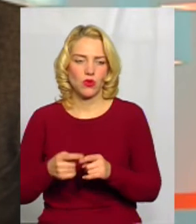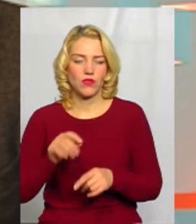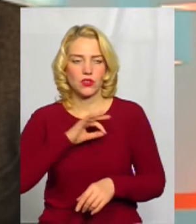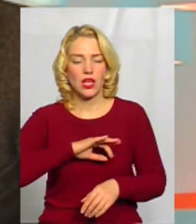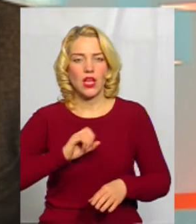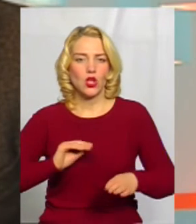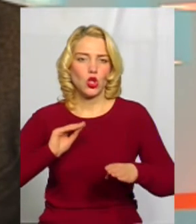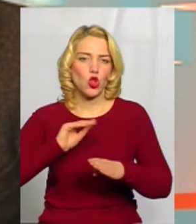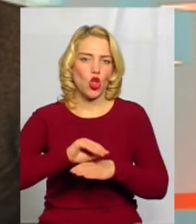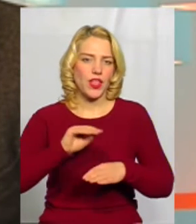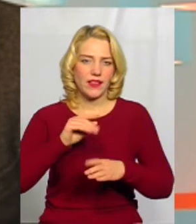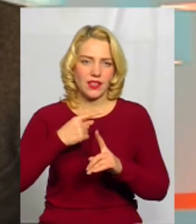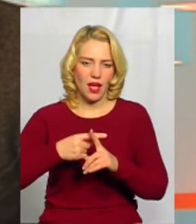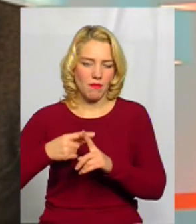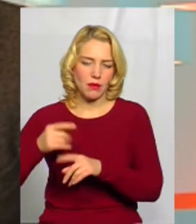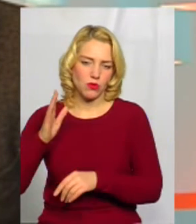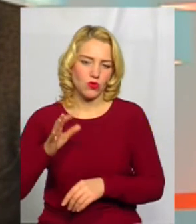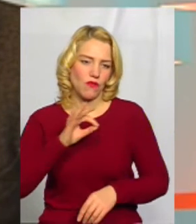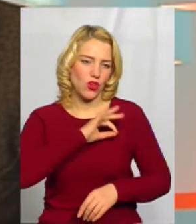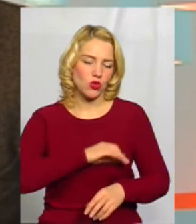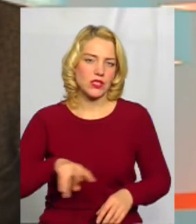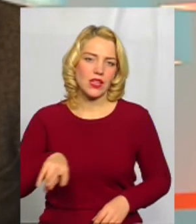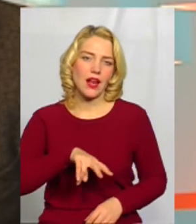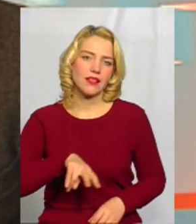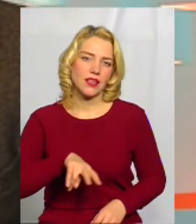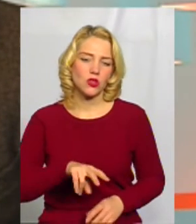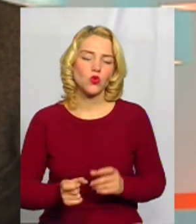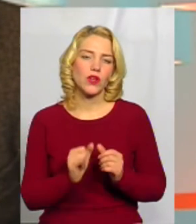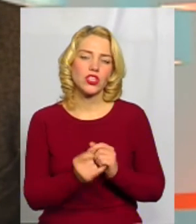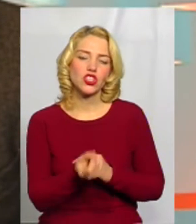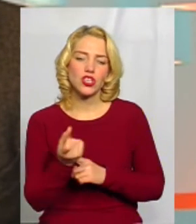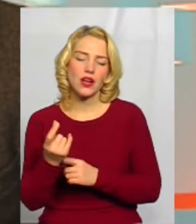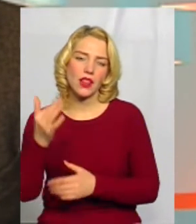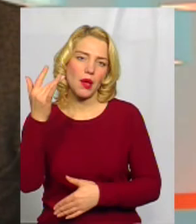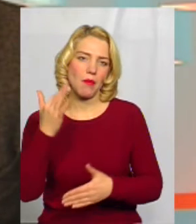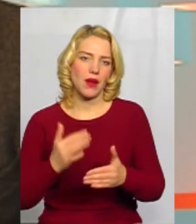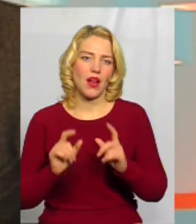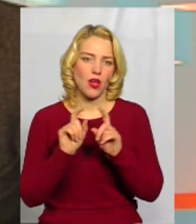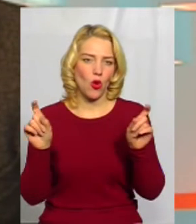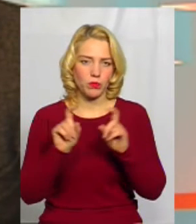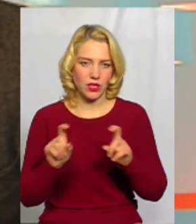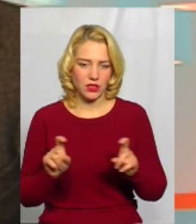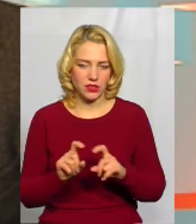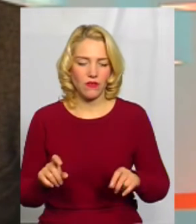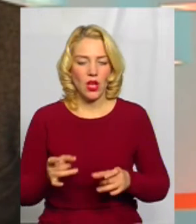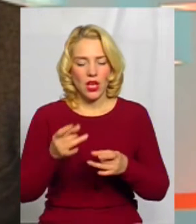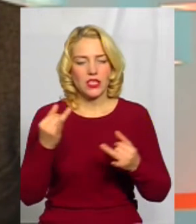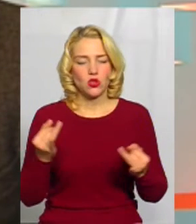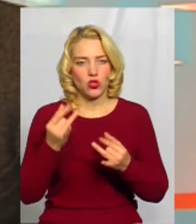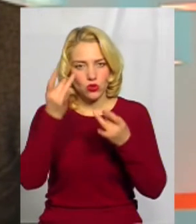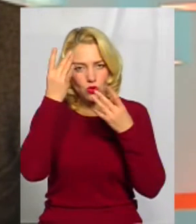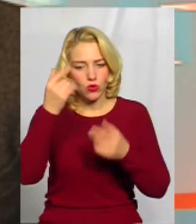додатками, звісно ж, буде це використана література та джерела, перелік об'єктів культурної спадщини селища,